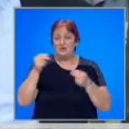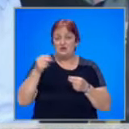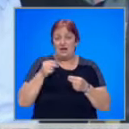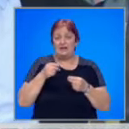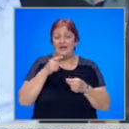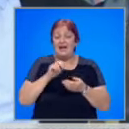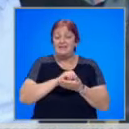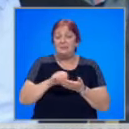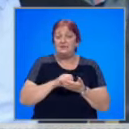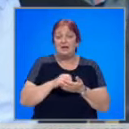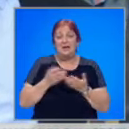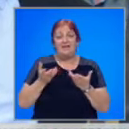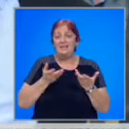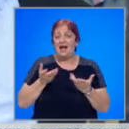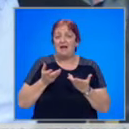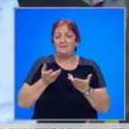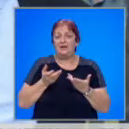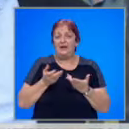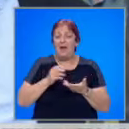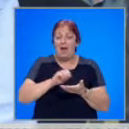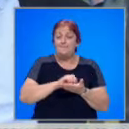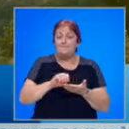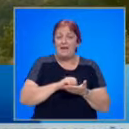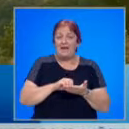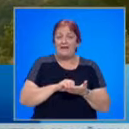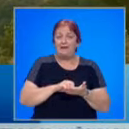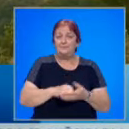и набелязахме някакви мерки.